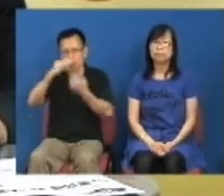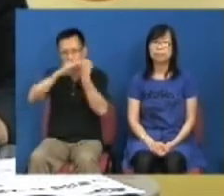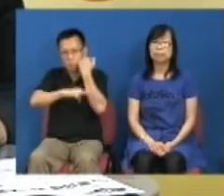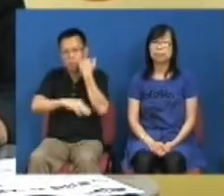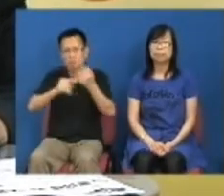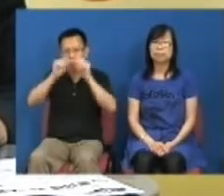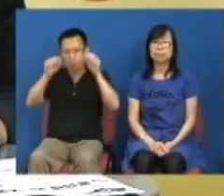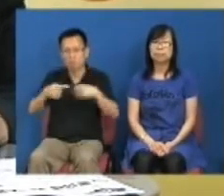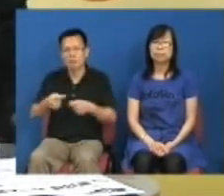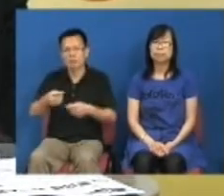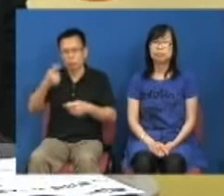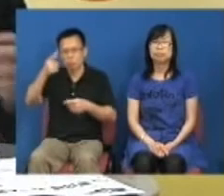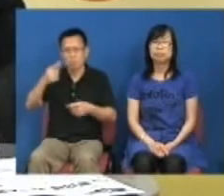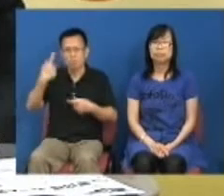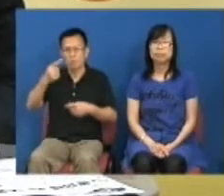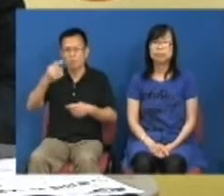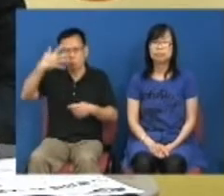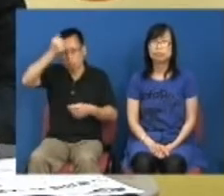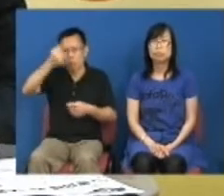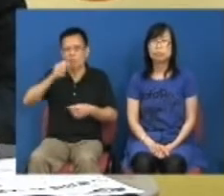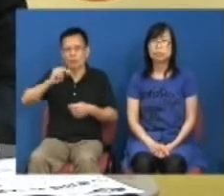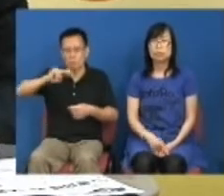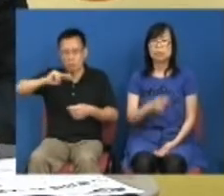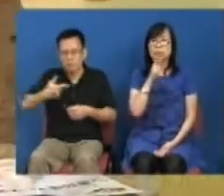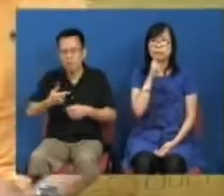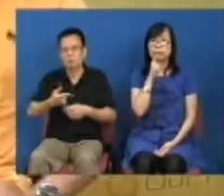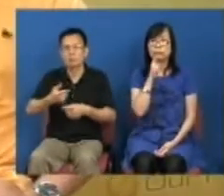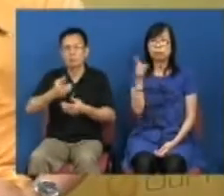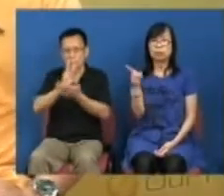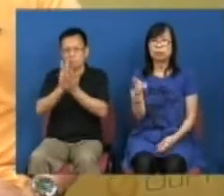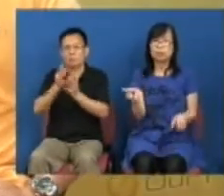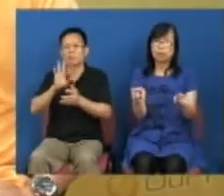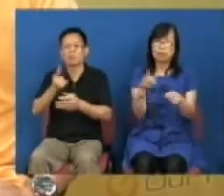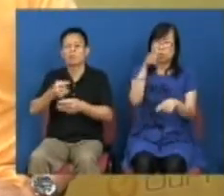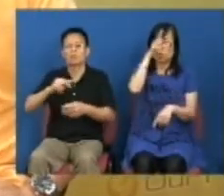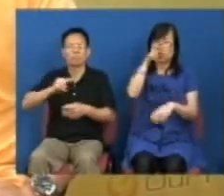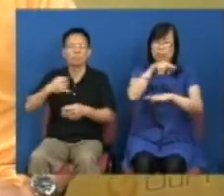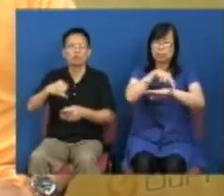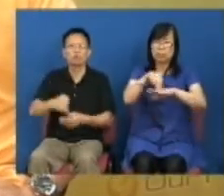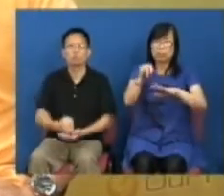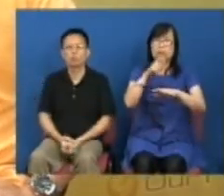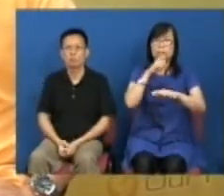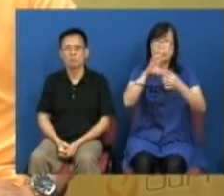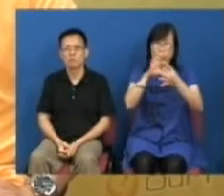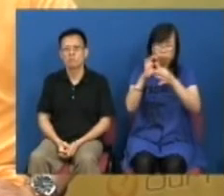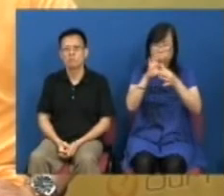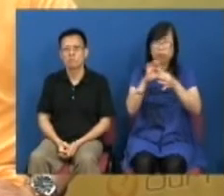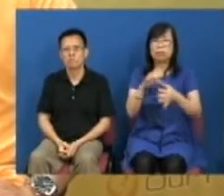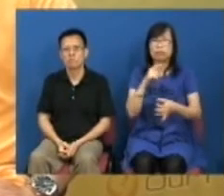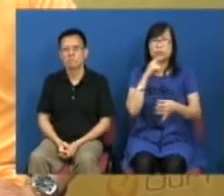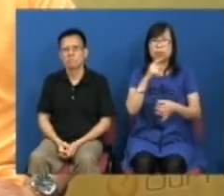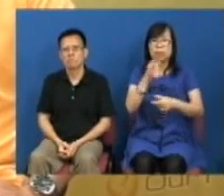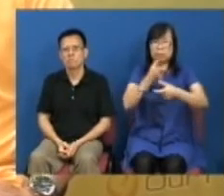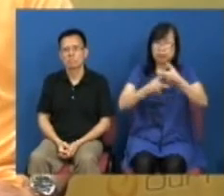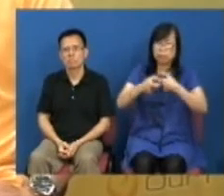改革期间是不能改革的有些跟他们的体制有关或者他们的商界